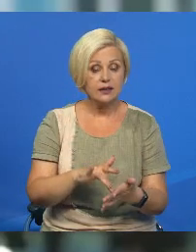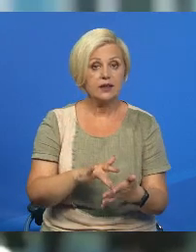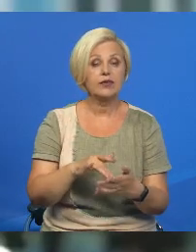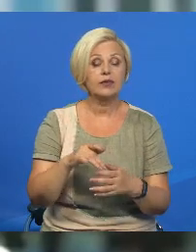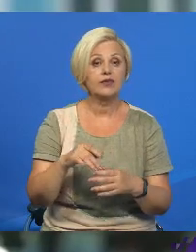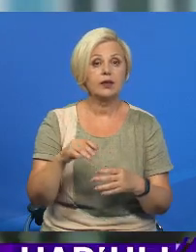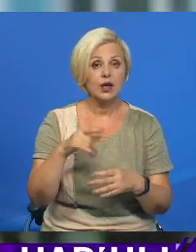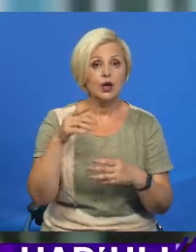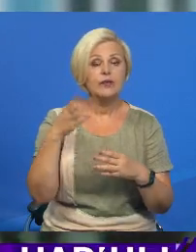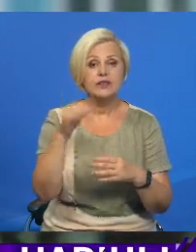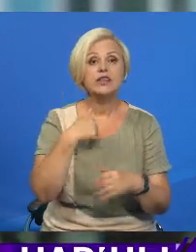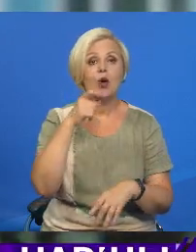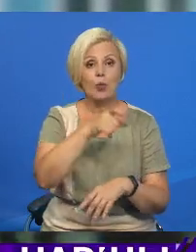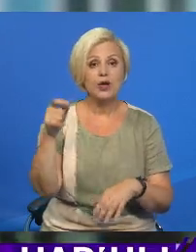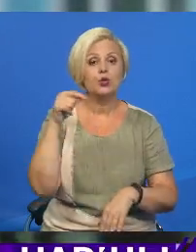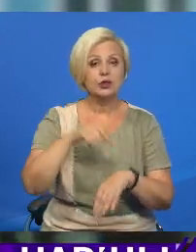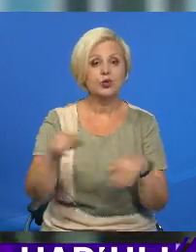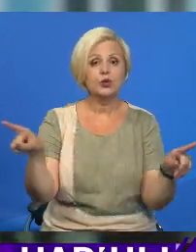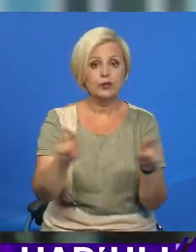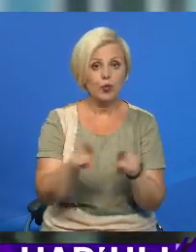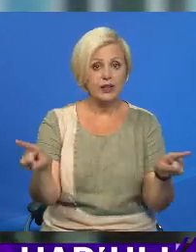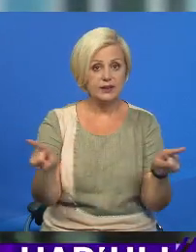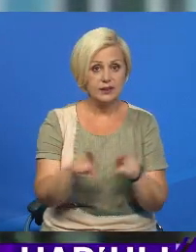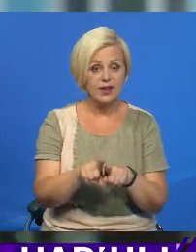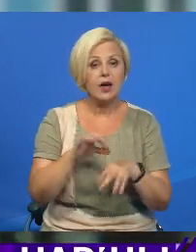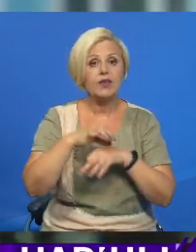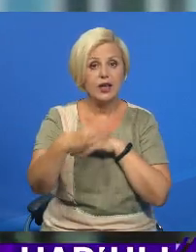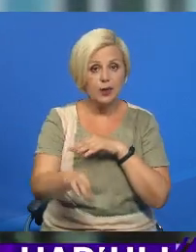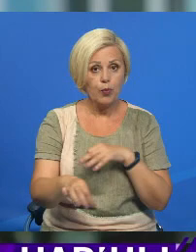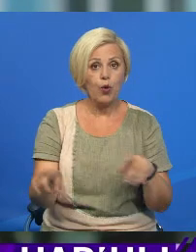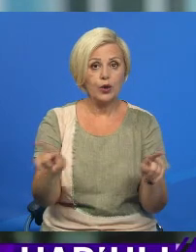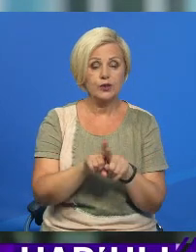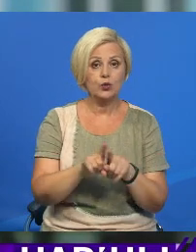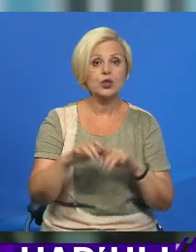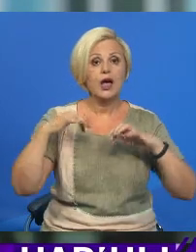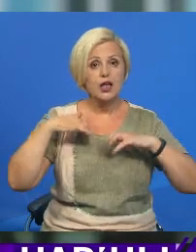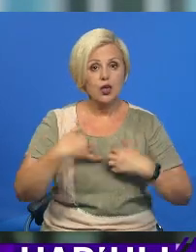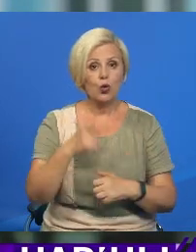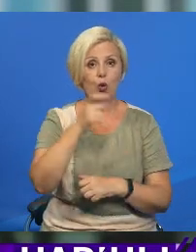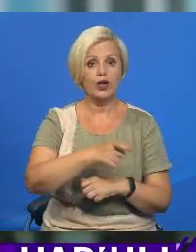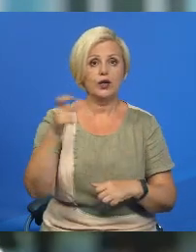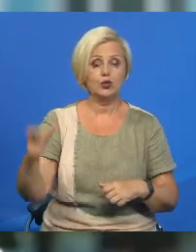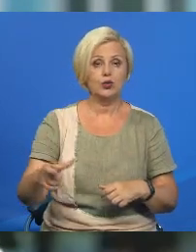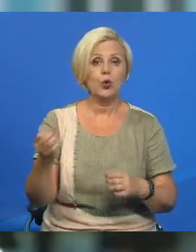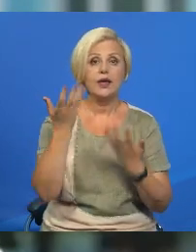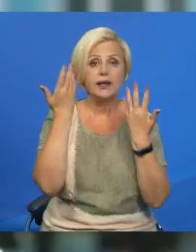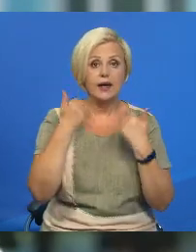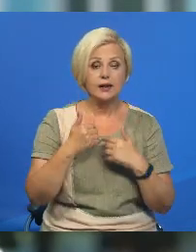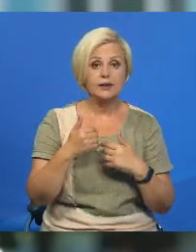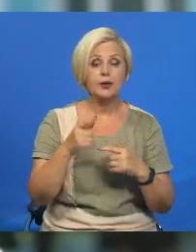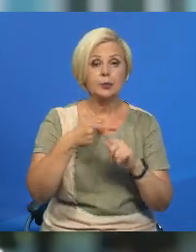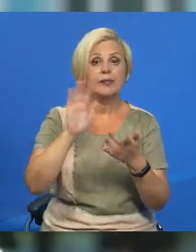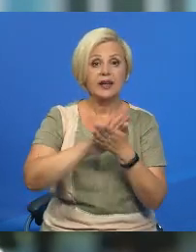«Все мы люди чувствуем одинаково и боль какую-то, и горе людское. И когда эта